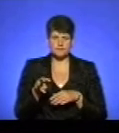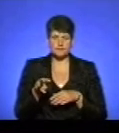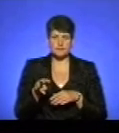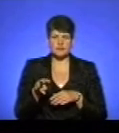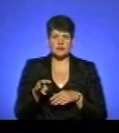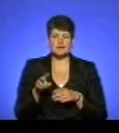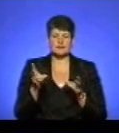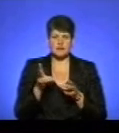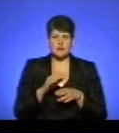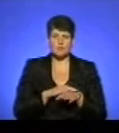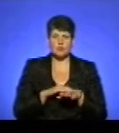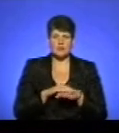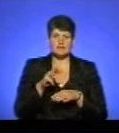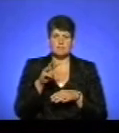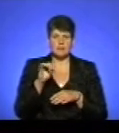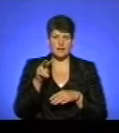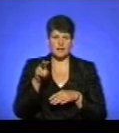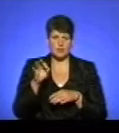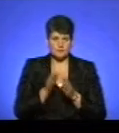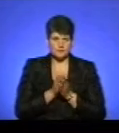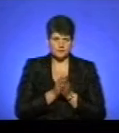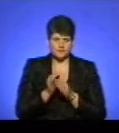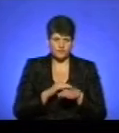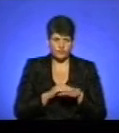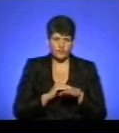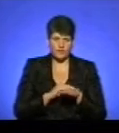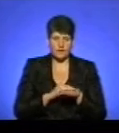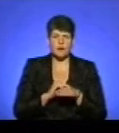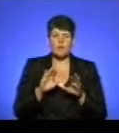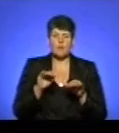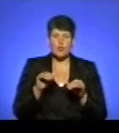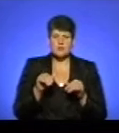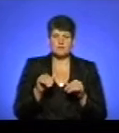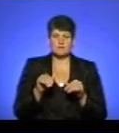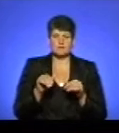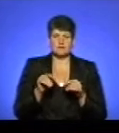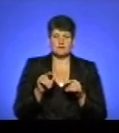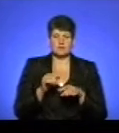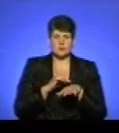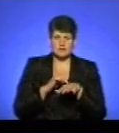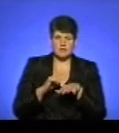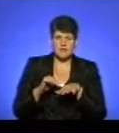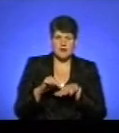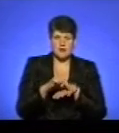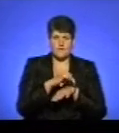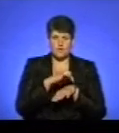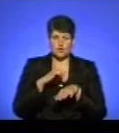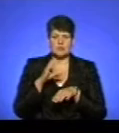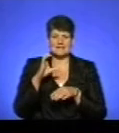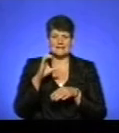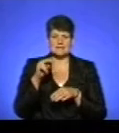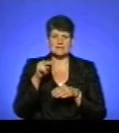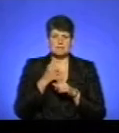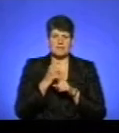мильним розчином. Після того, в залежності від розмірів і локалізації цієї рани, можна краї обробити чи спиртом